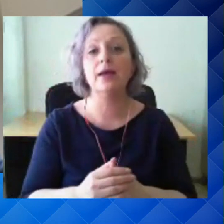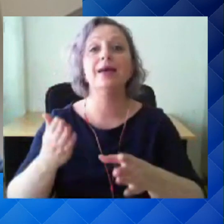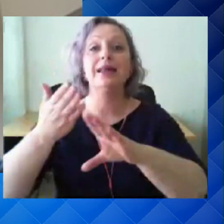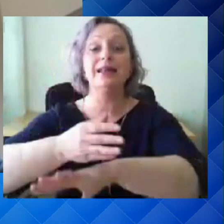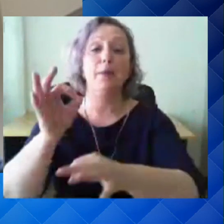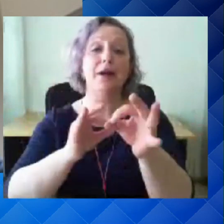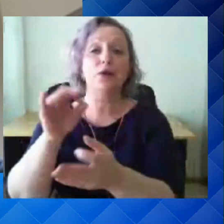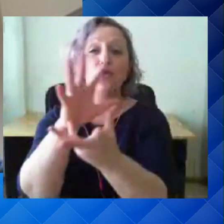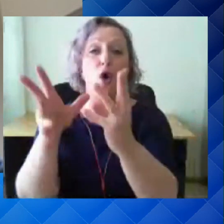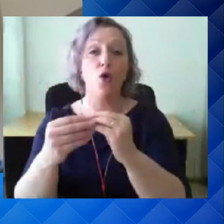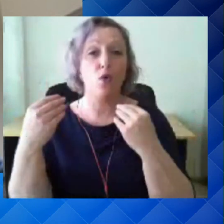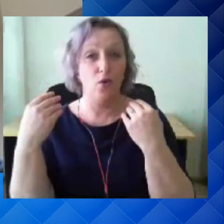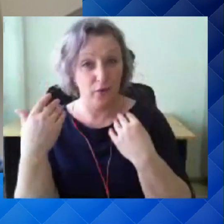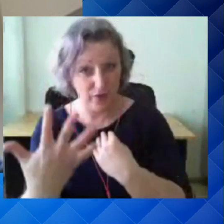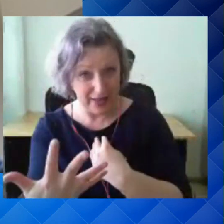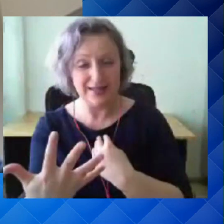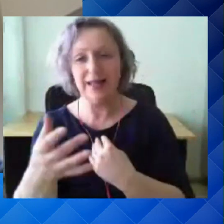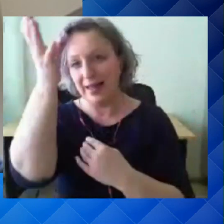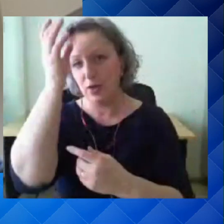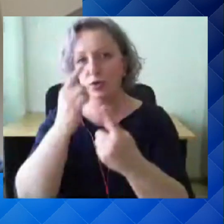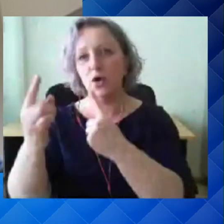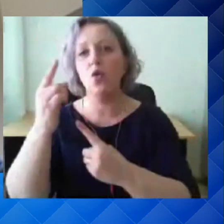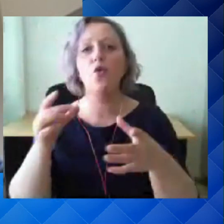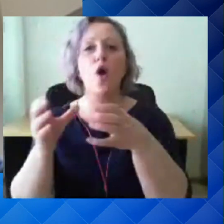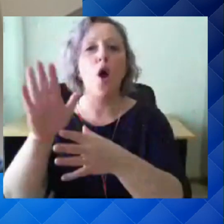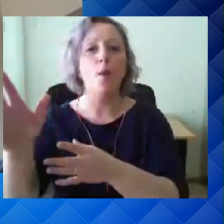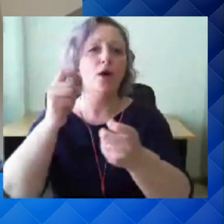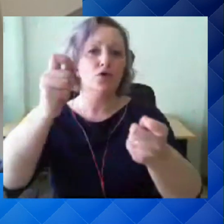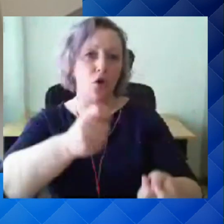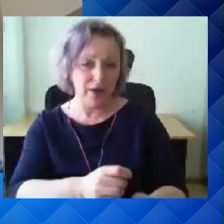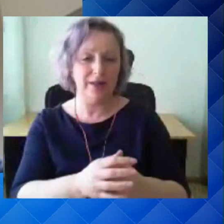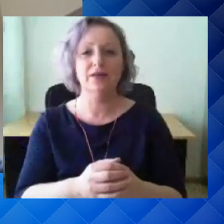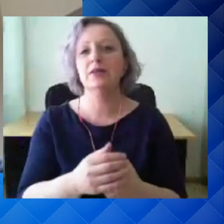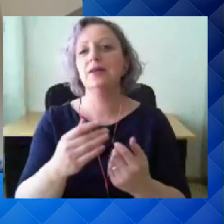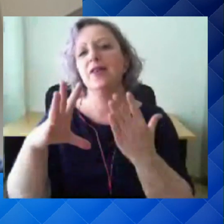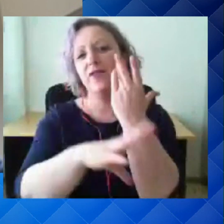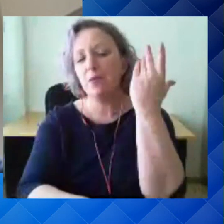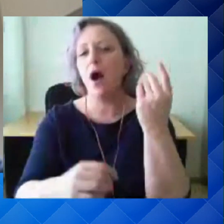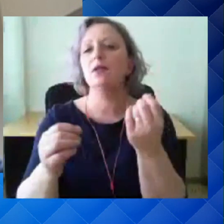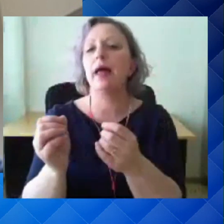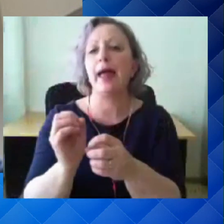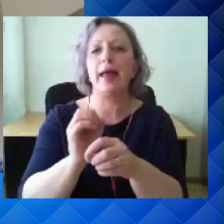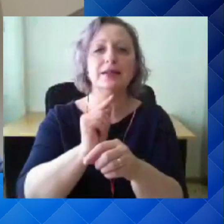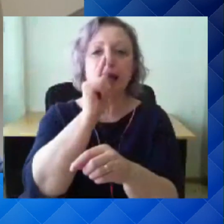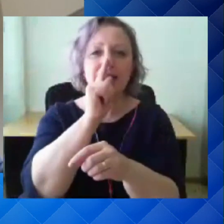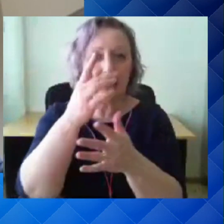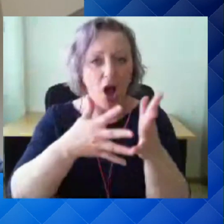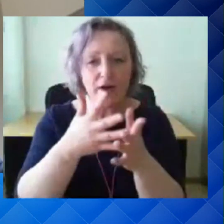Viimase seitsemõpäeva keskmine positiivsete testide määr, keskmine ospitaliseeritud arv päevases